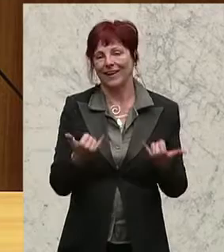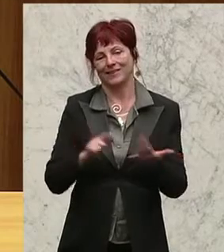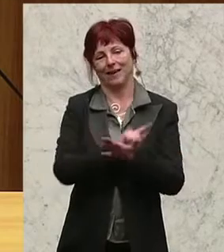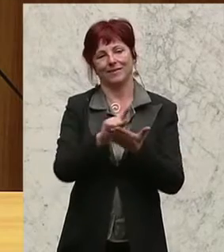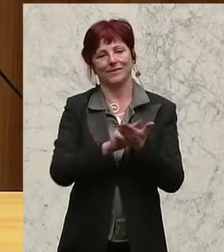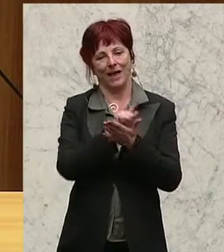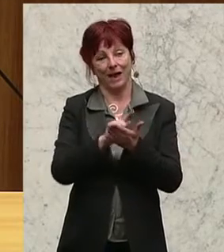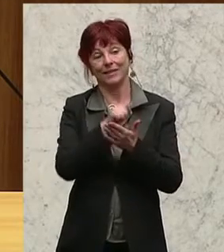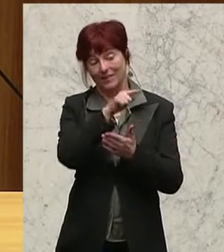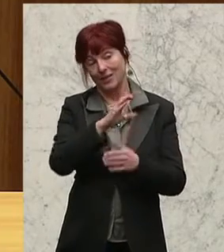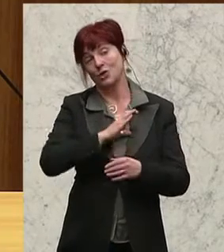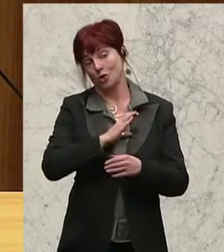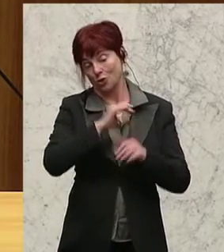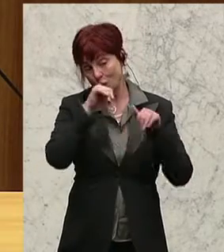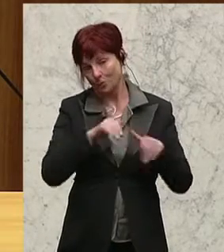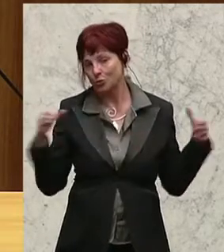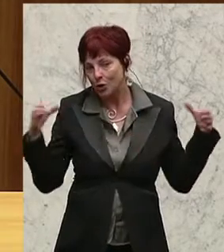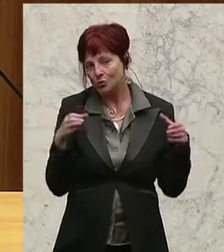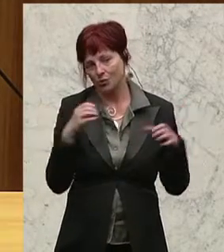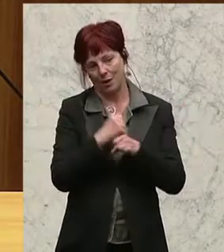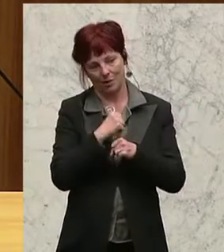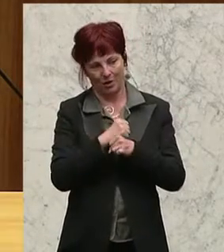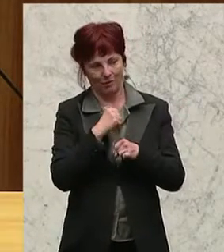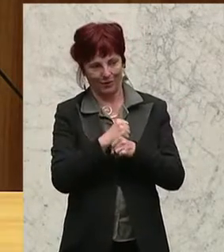müssen wir diese Chancen ergreifen. Hvala lipa.